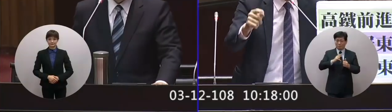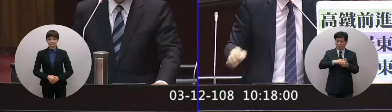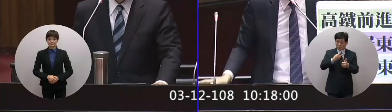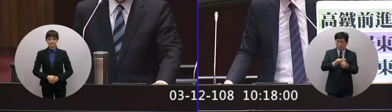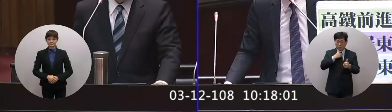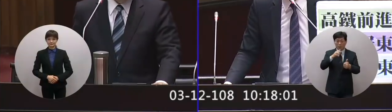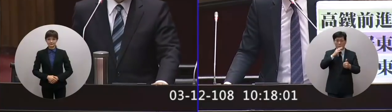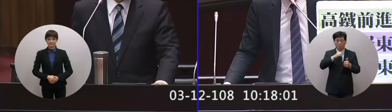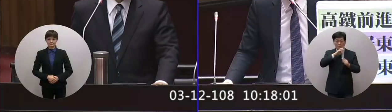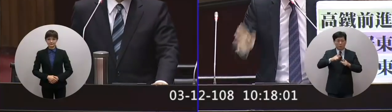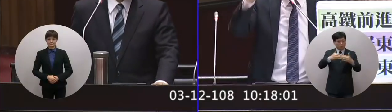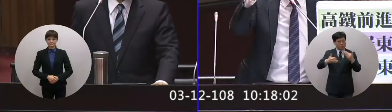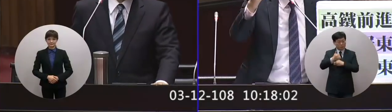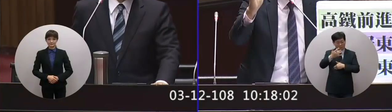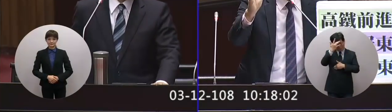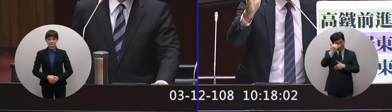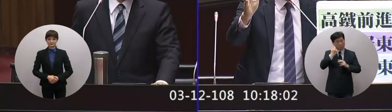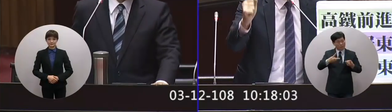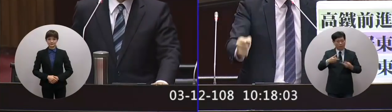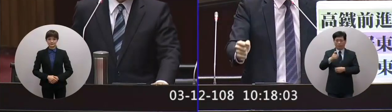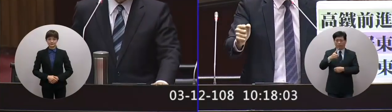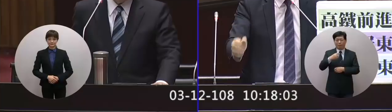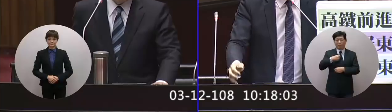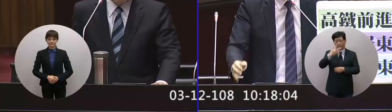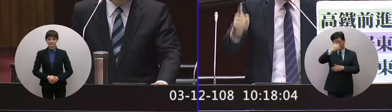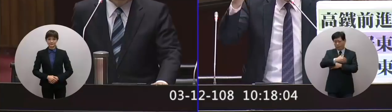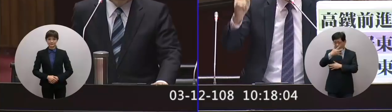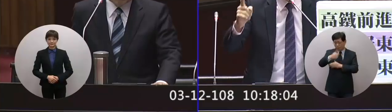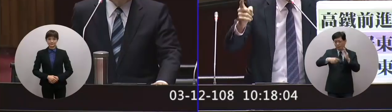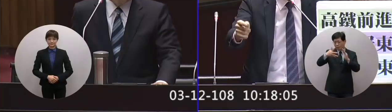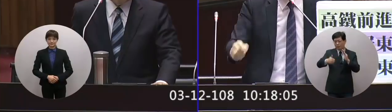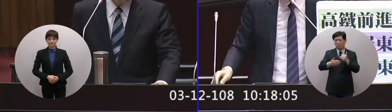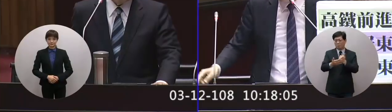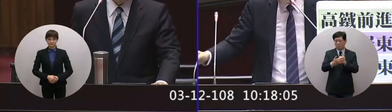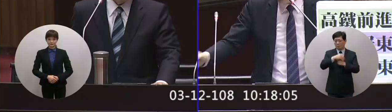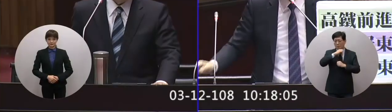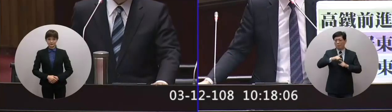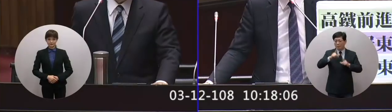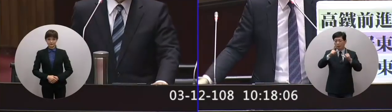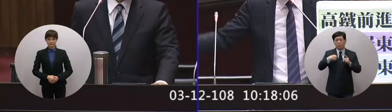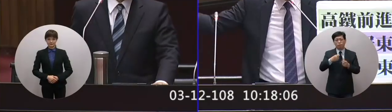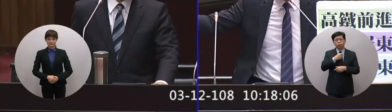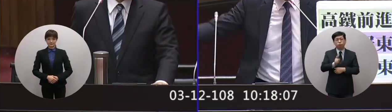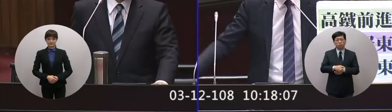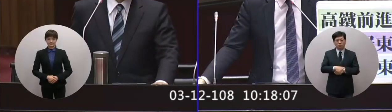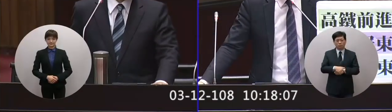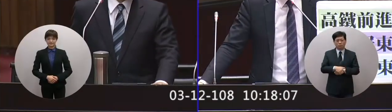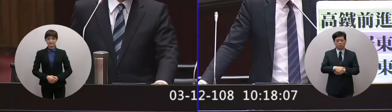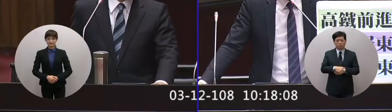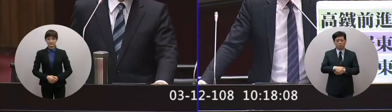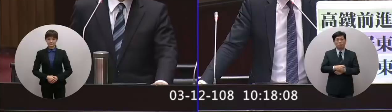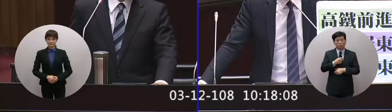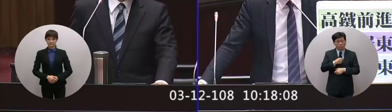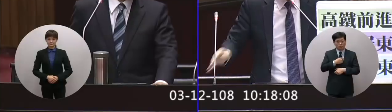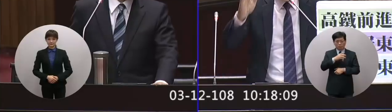屏東交通不變的事實所以老闆長我們屏長屏東需要交通我們需要什麼我們需要